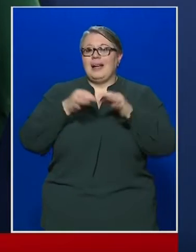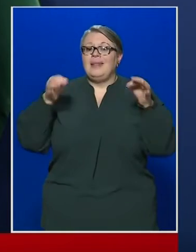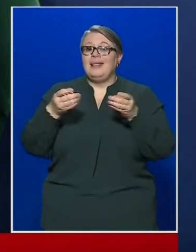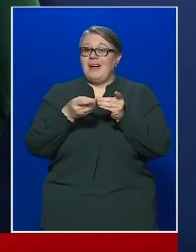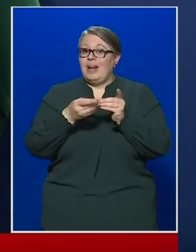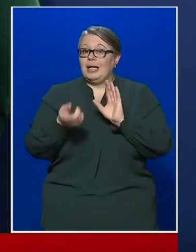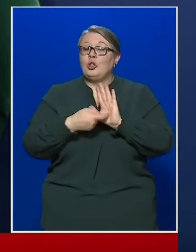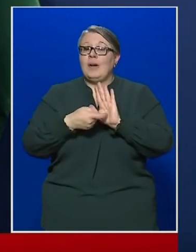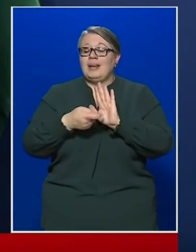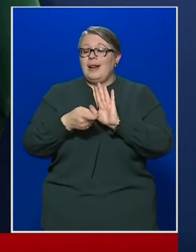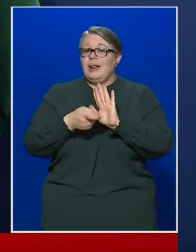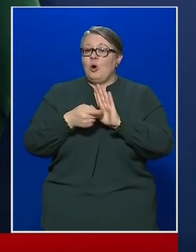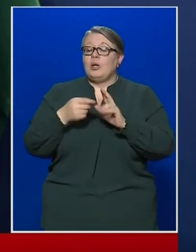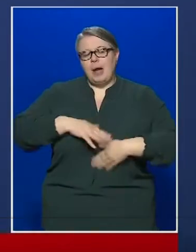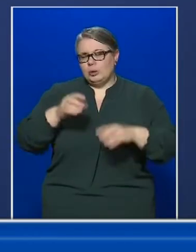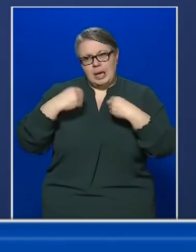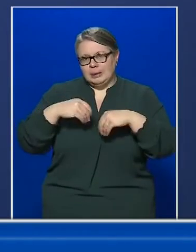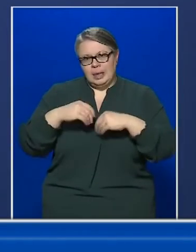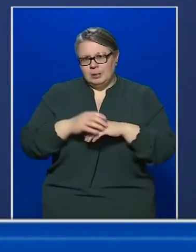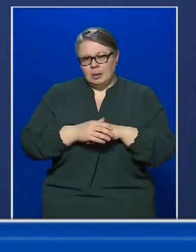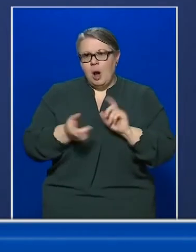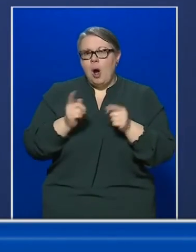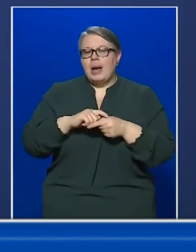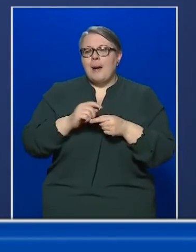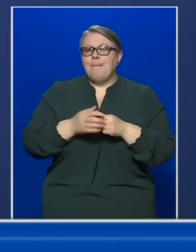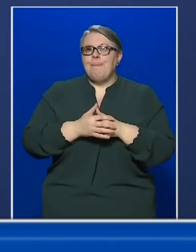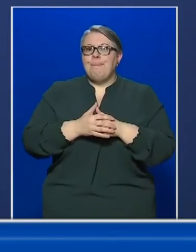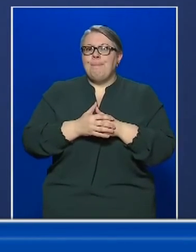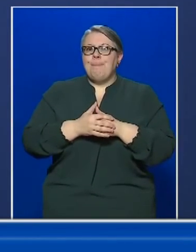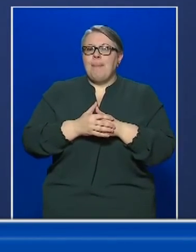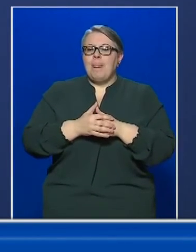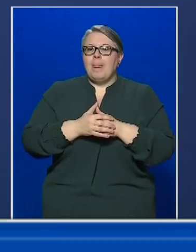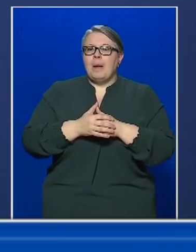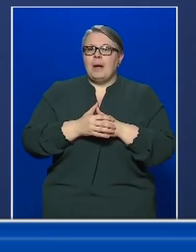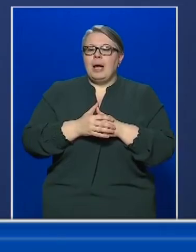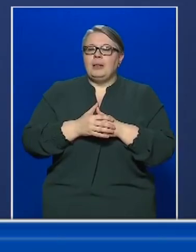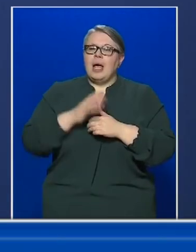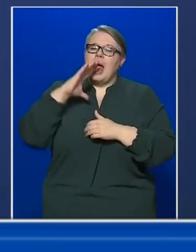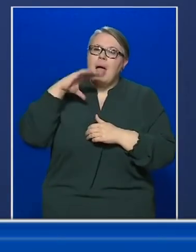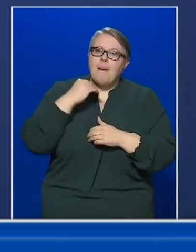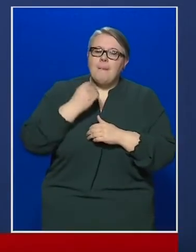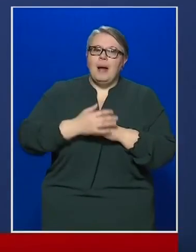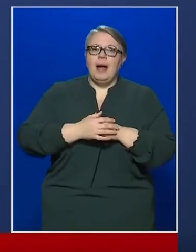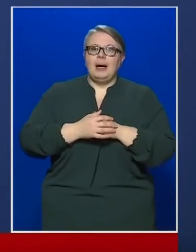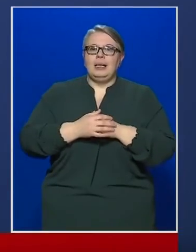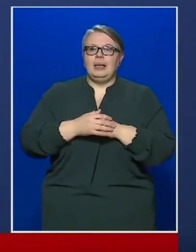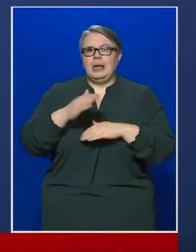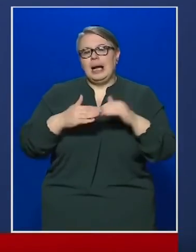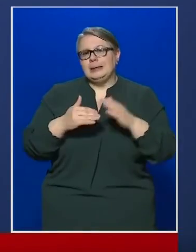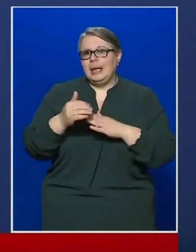készítik fel a tömeges megbetegedésekre. A lehető legrosszabb forgatókönyvre is felkészültek, tette hozzá Müller Cecília.